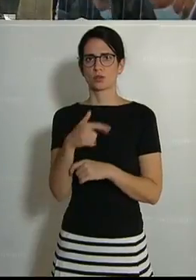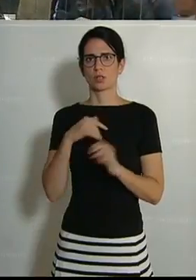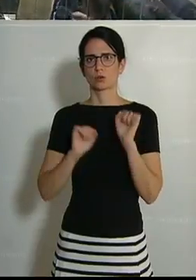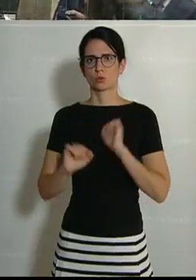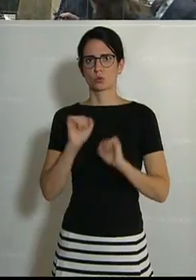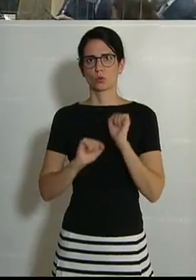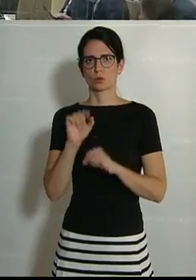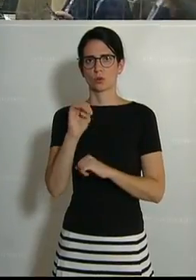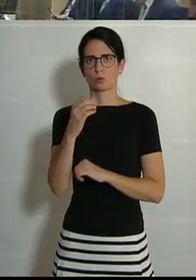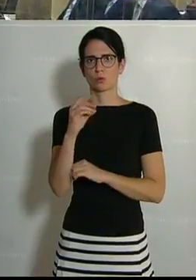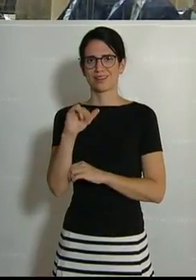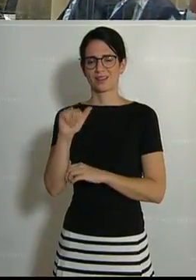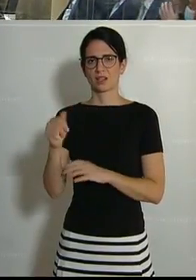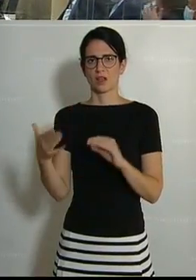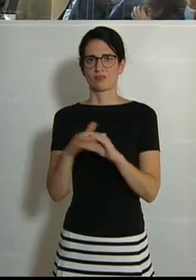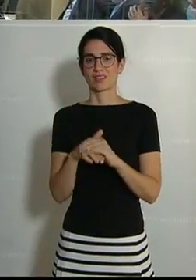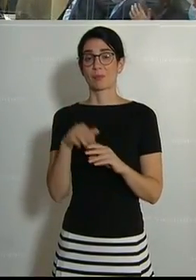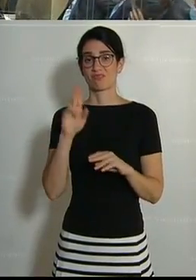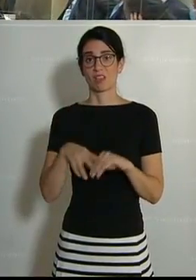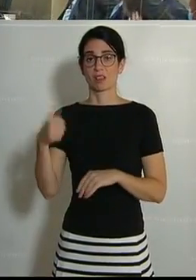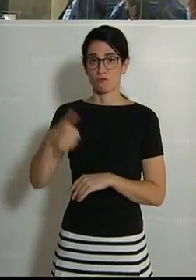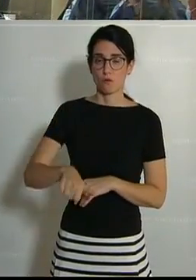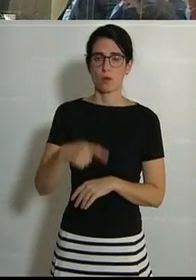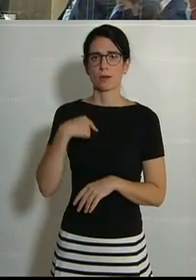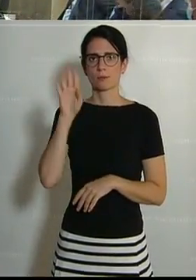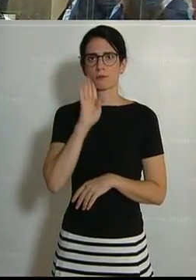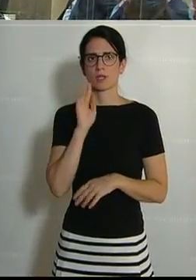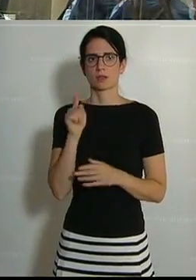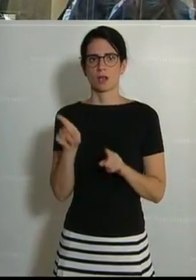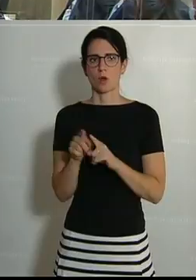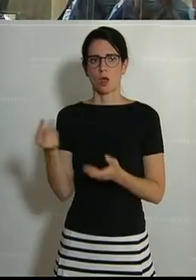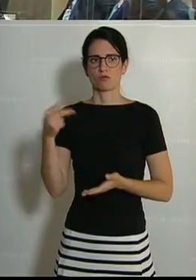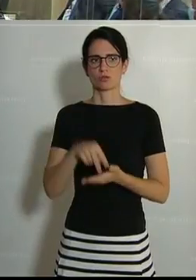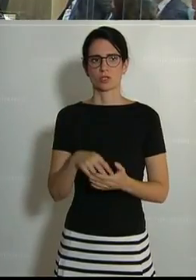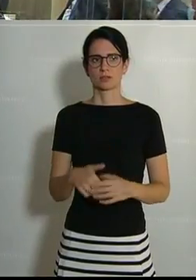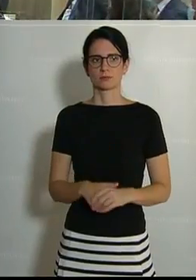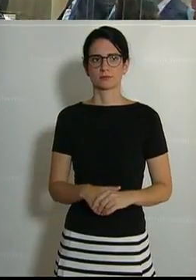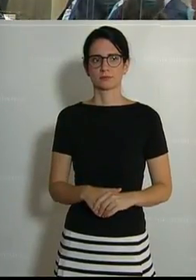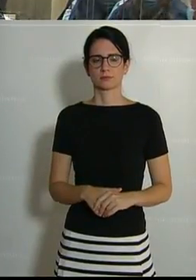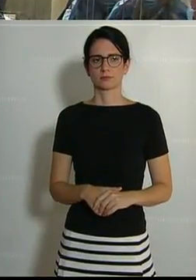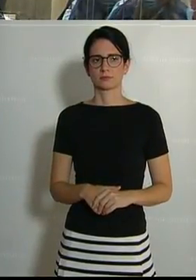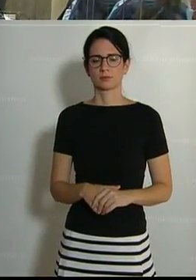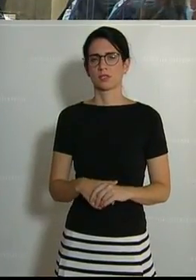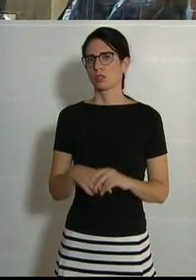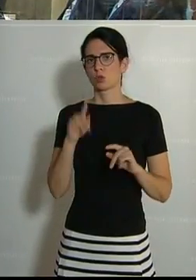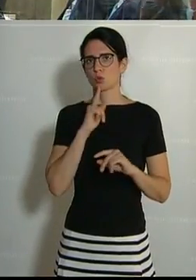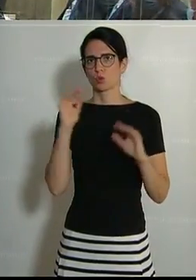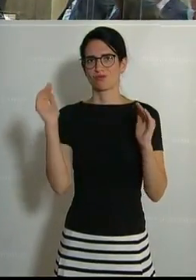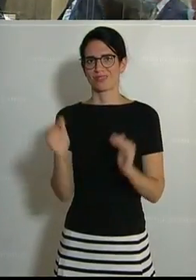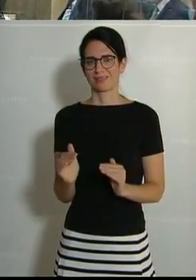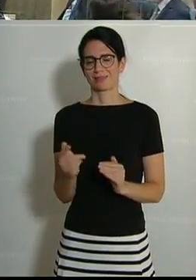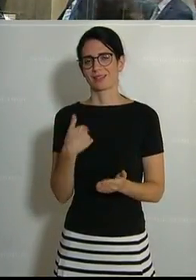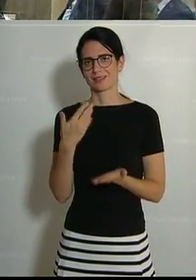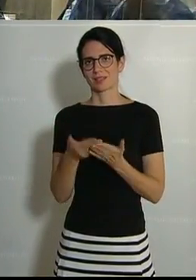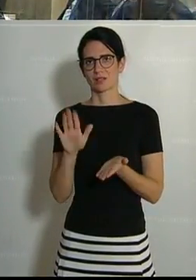notleidenden Kindern aus Moria. Wer dafür ist, dann bitte ich ein Zeichen der Zustimmung. Das ist die Minderheit, der